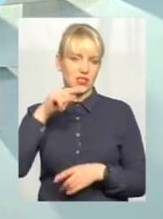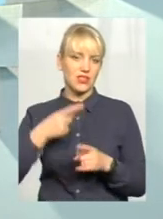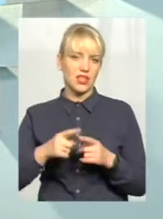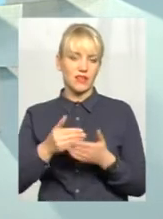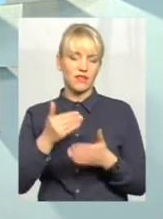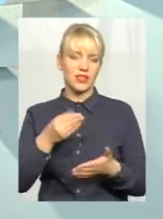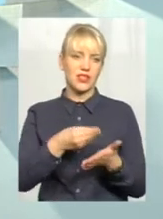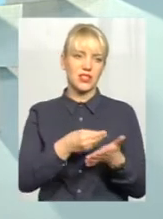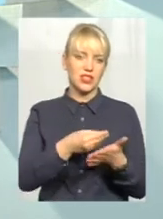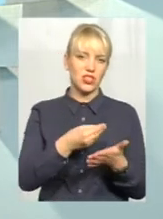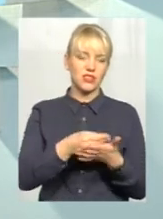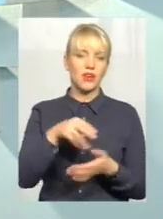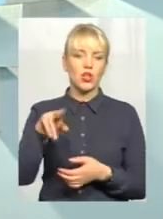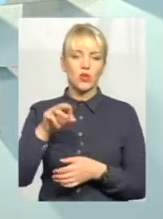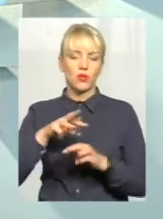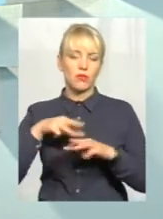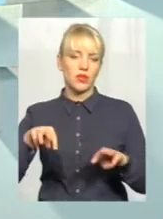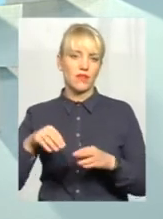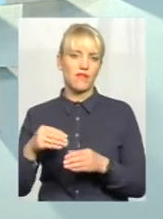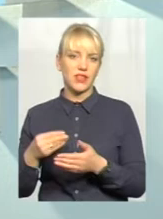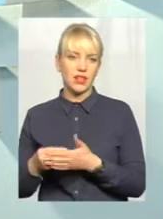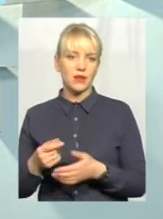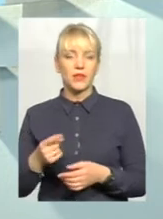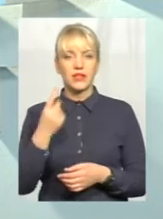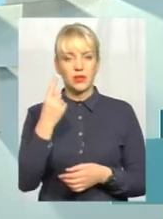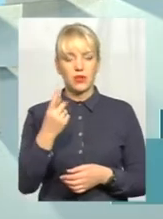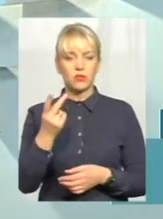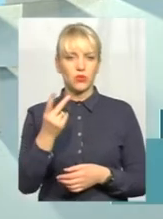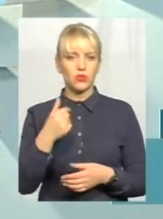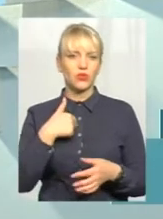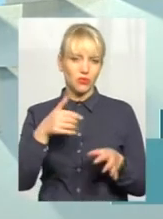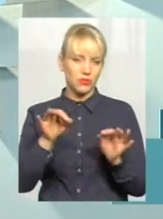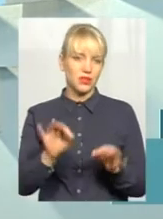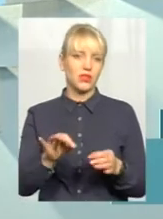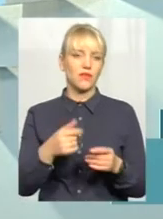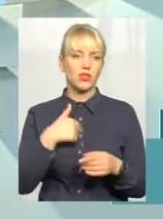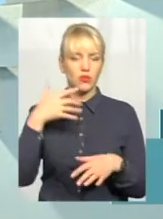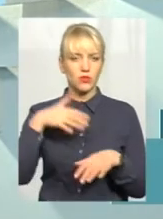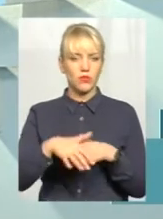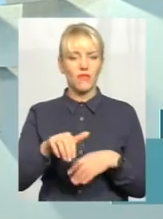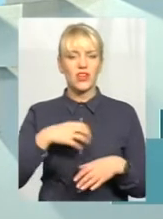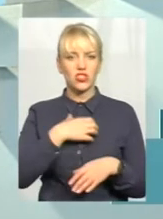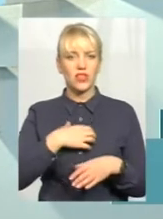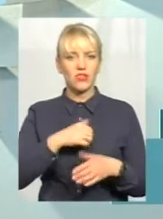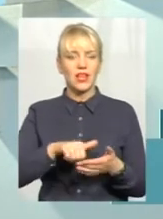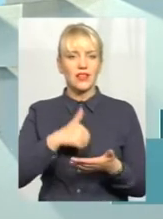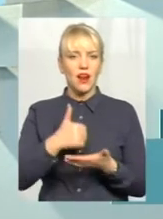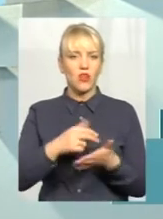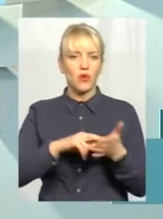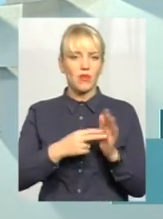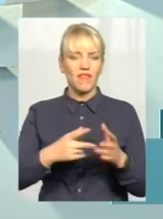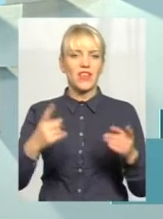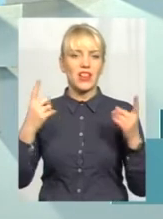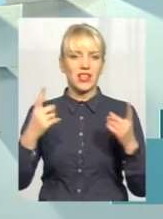Казначейства до Мінфіну. Це перше. По-друге, ну, об'єктивно, я розумію важливість генерального плана в великих населених пунктах. Я не